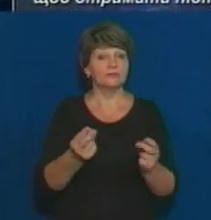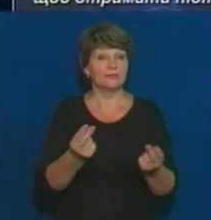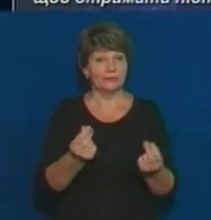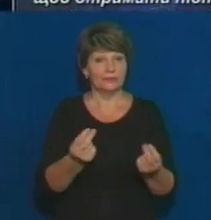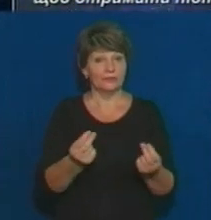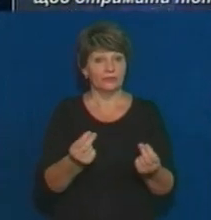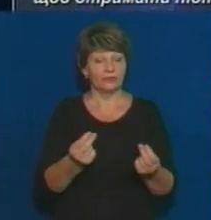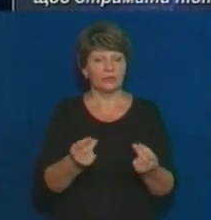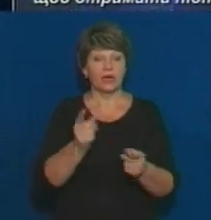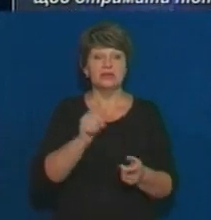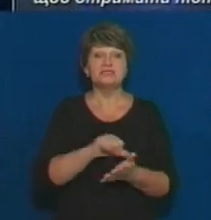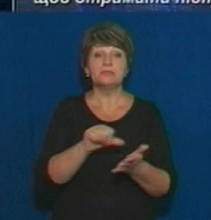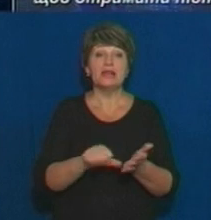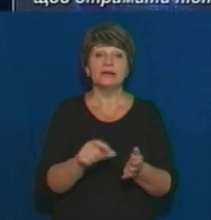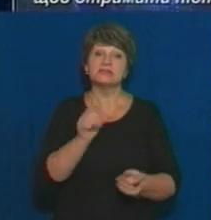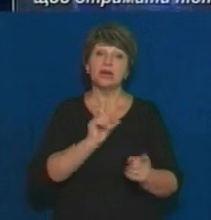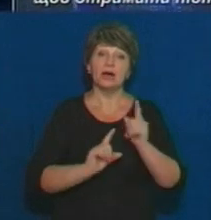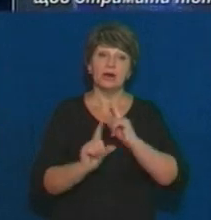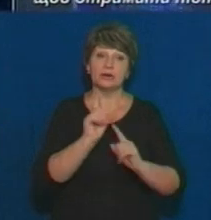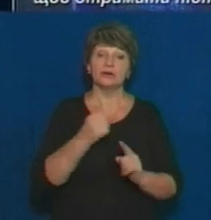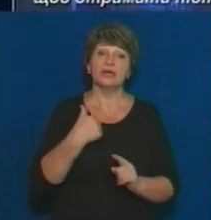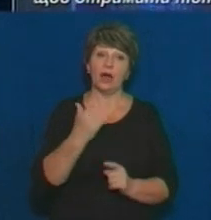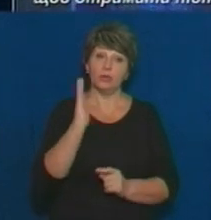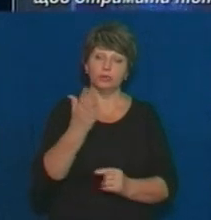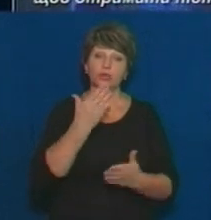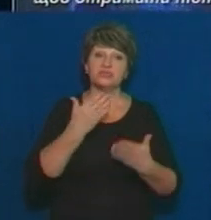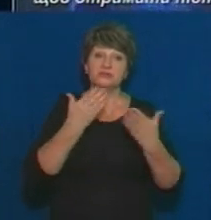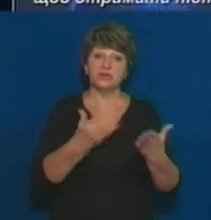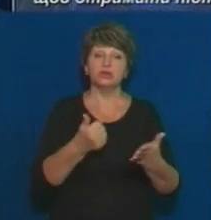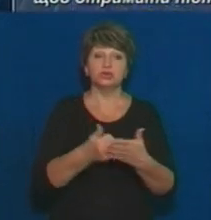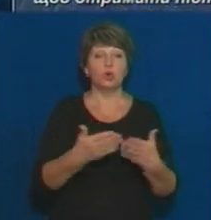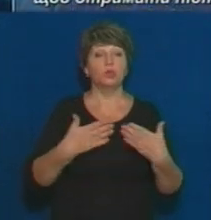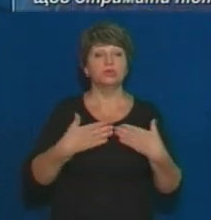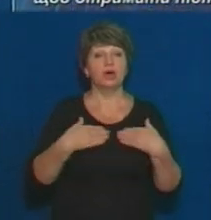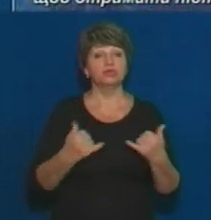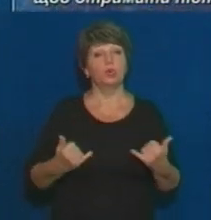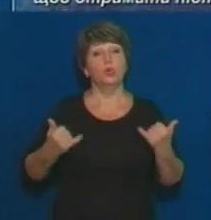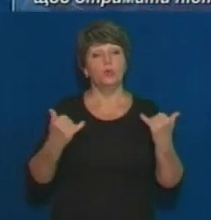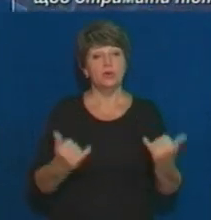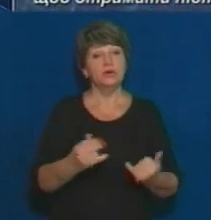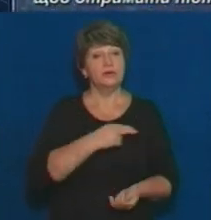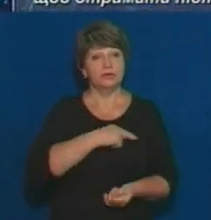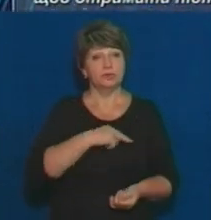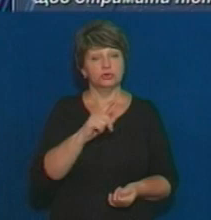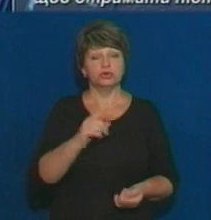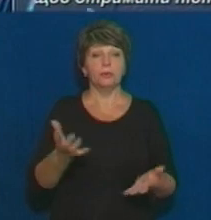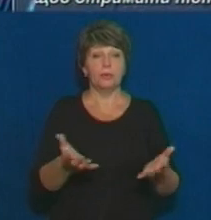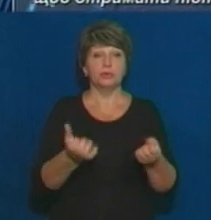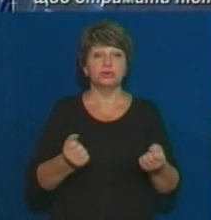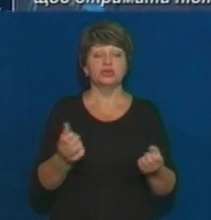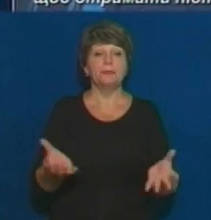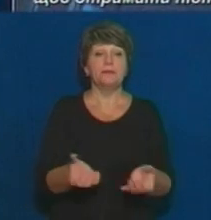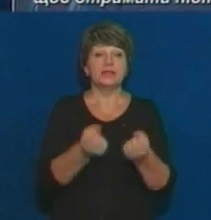Рада, Смілянська Рада. Тому я буду звертатися до наших шановних депутатів для того, щоби отримати підтримку і